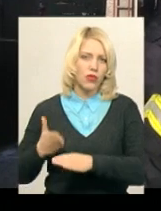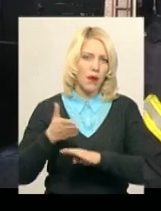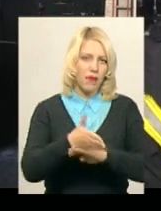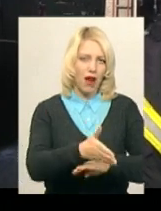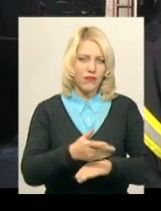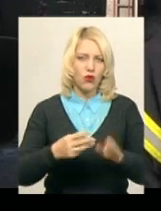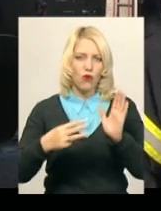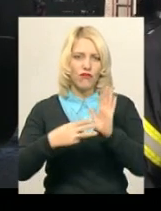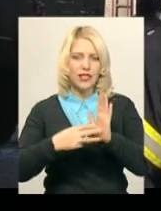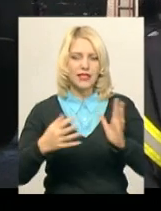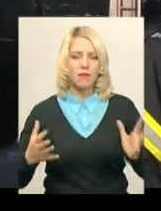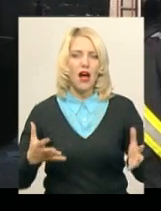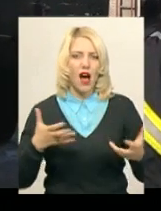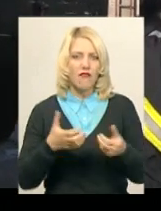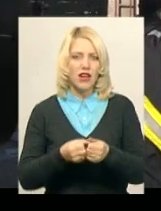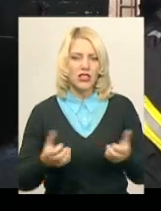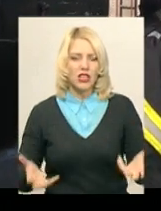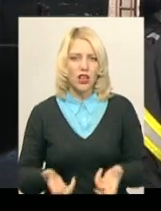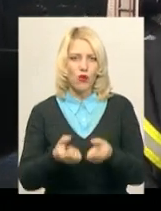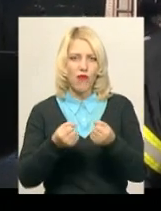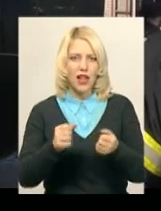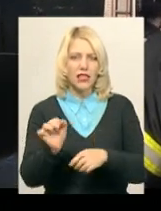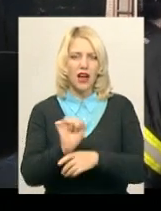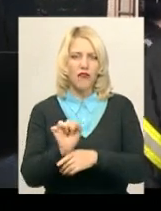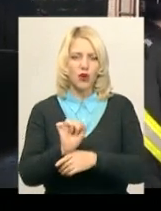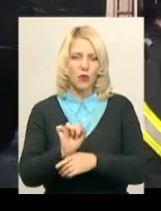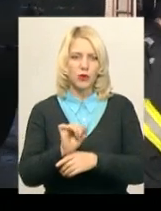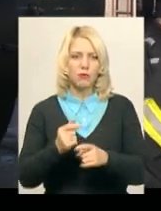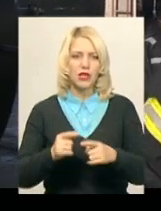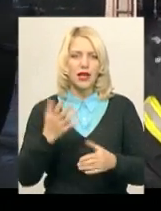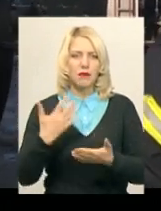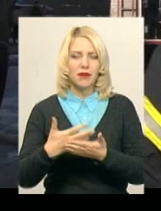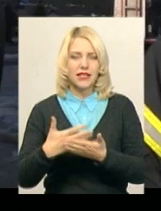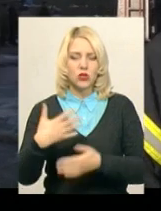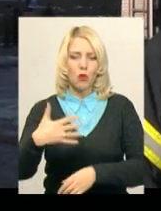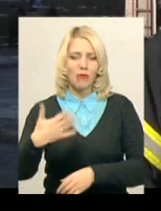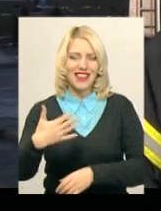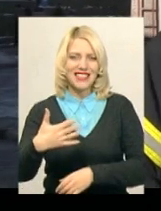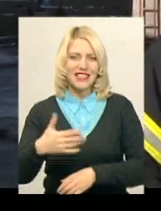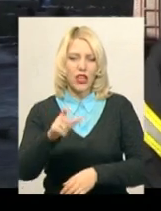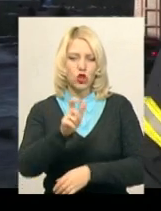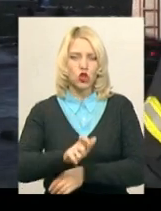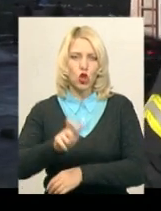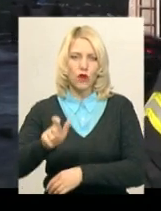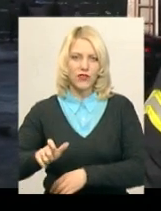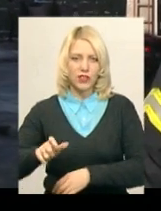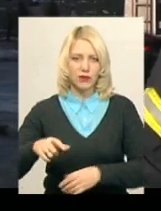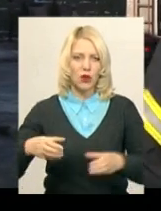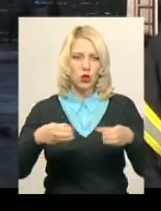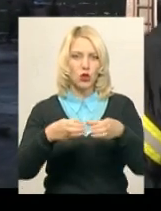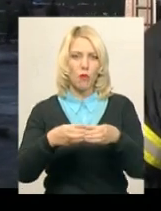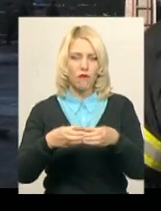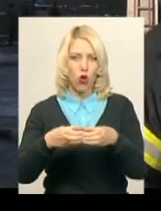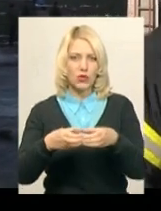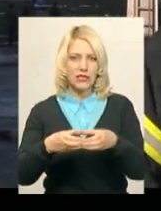аварійно-рятувальних автомобілів в складі відділень та близько 50 чоловік особового складу.